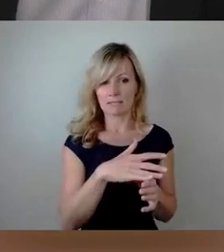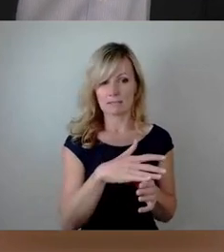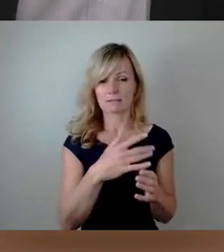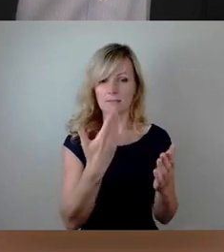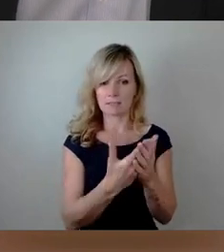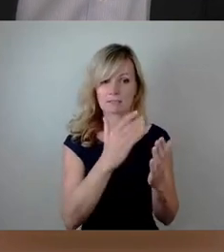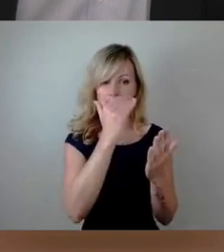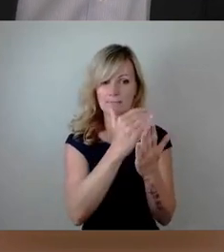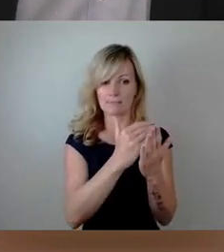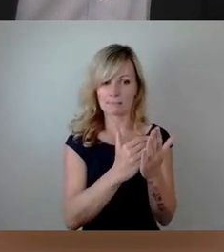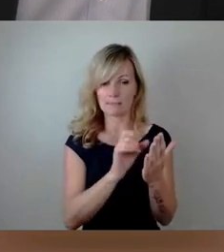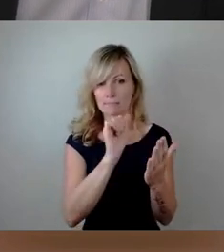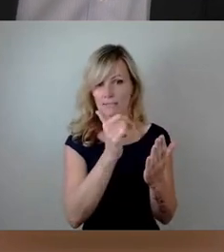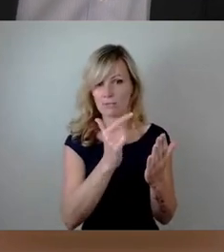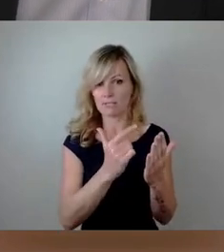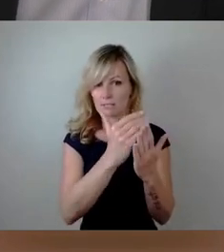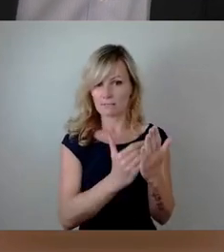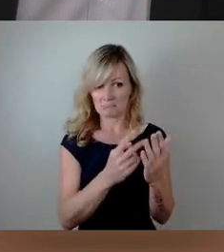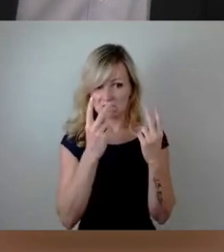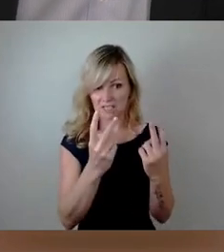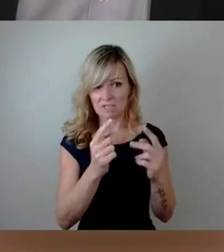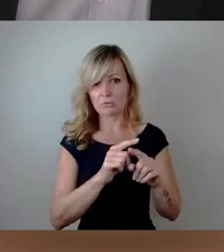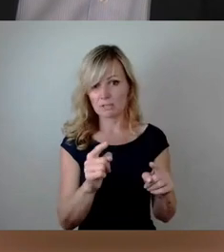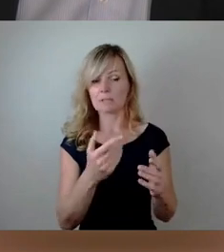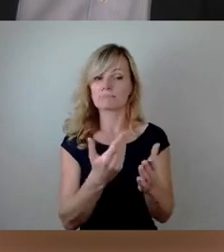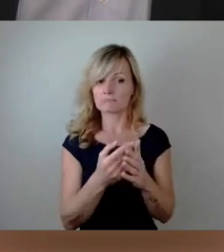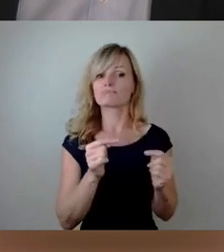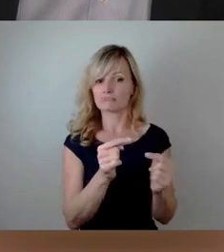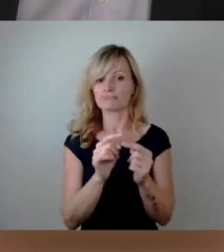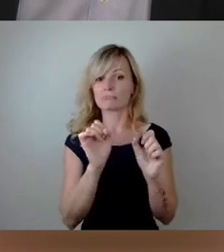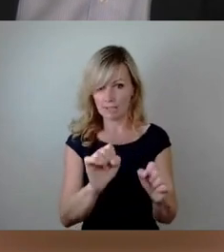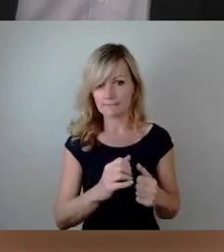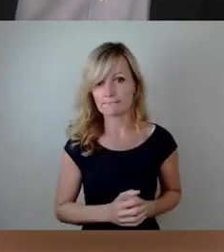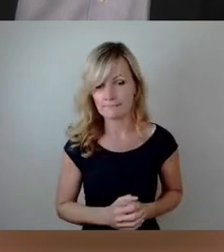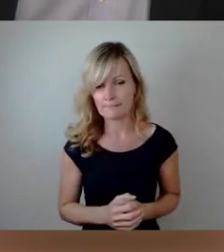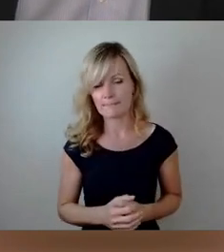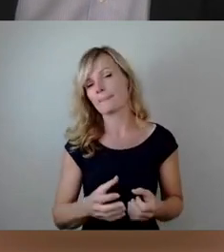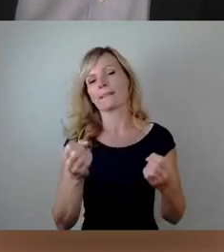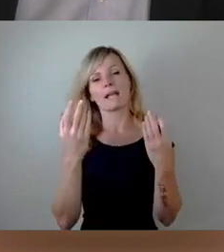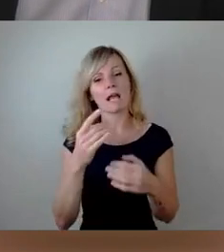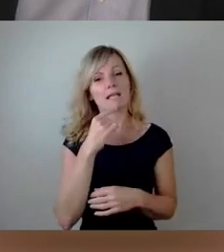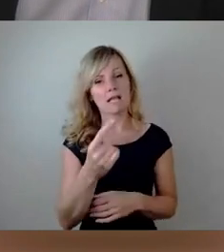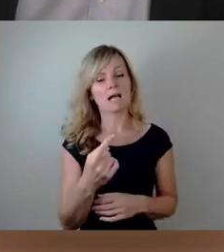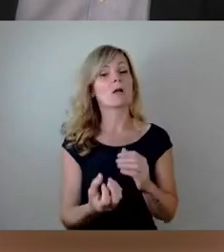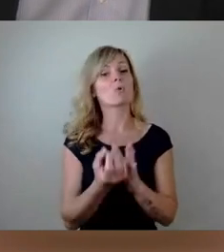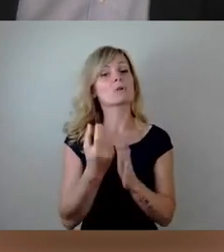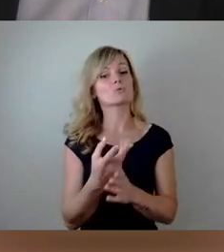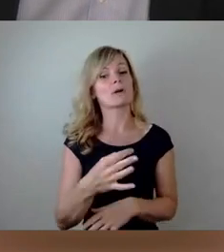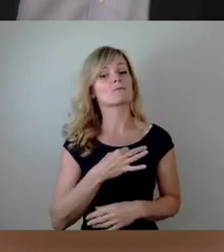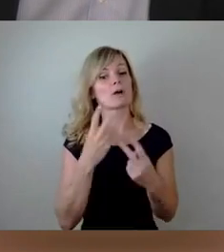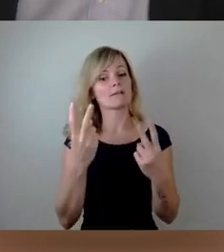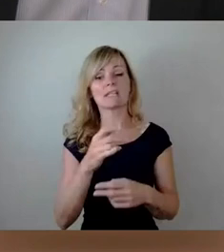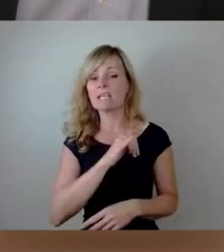Darüber können wir dann gerne diskutieren. Und natürlich sagen wir auch, Kultur ist wichtig für uns. Sage ich auch immer wieder.